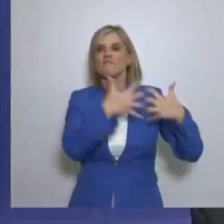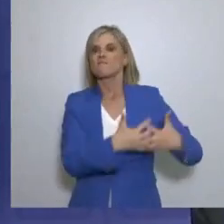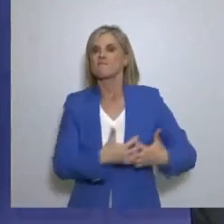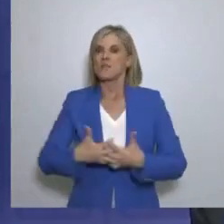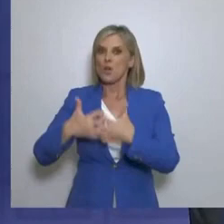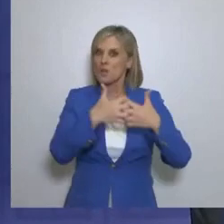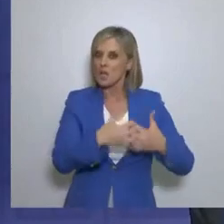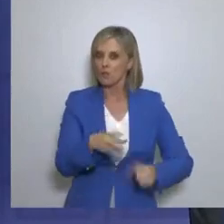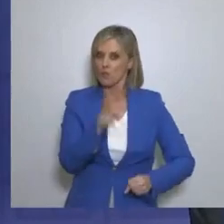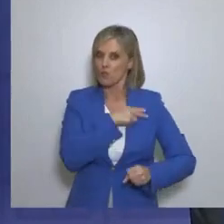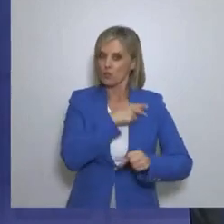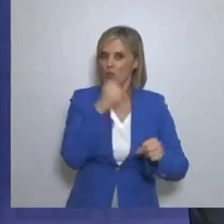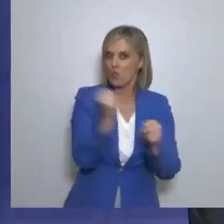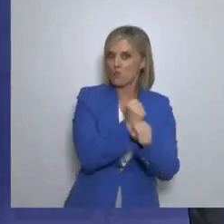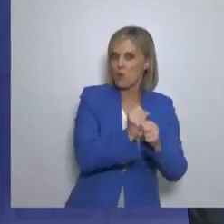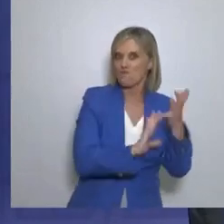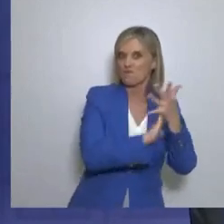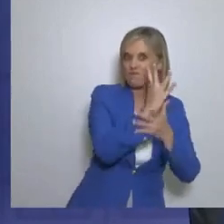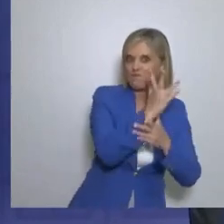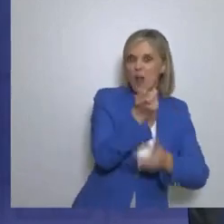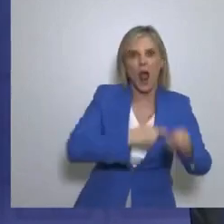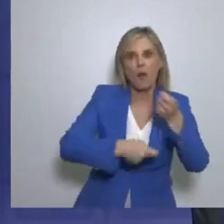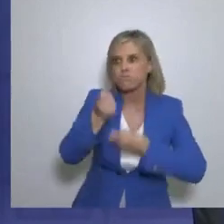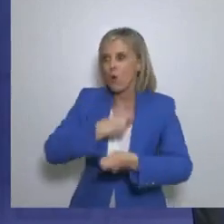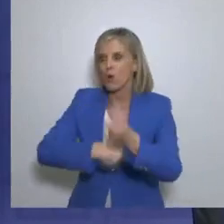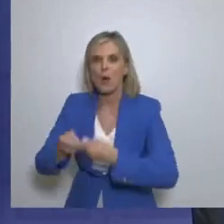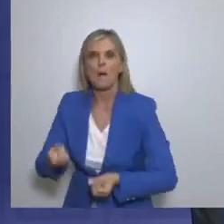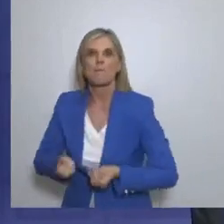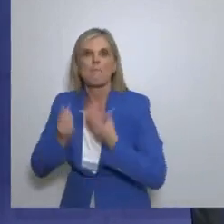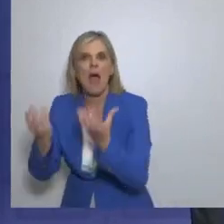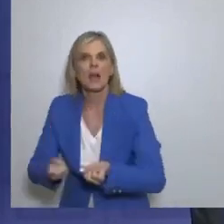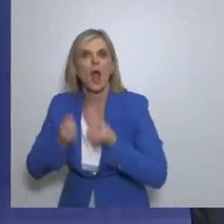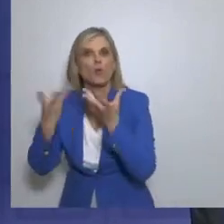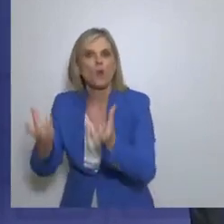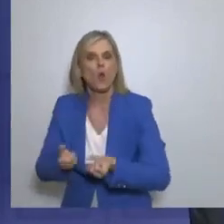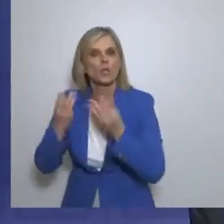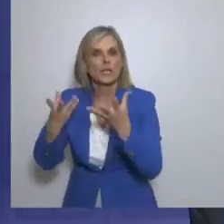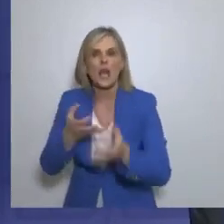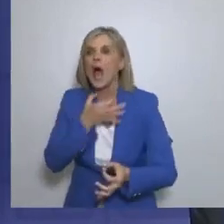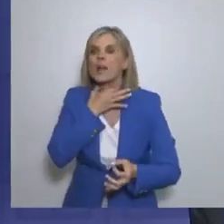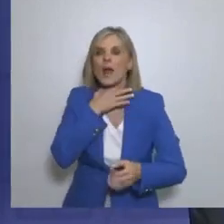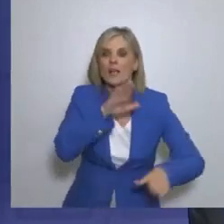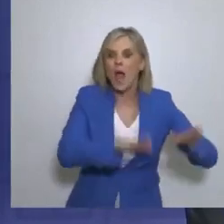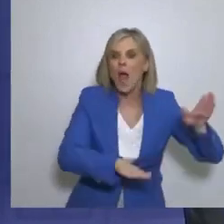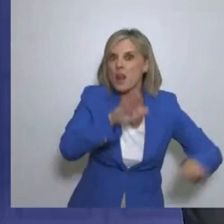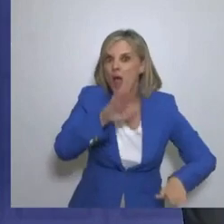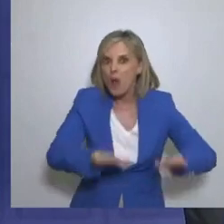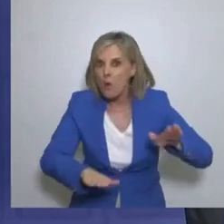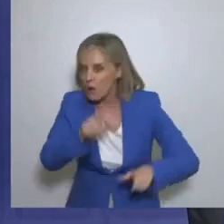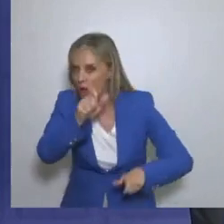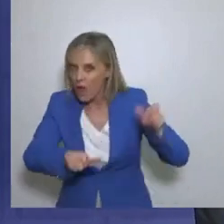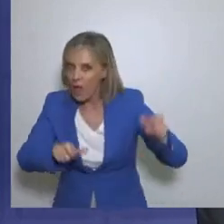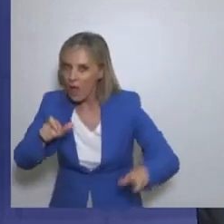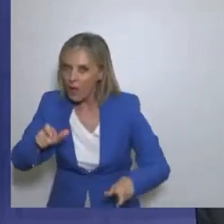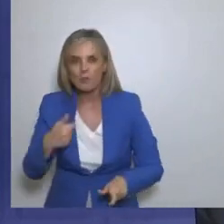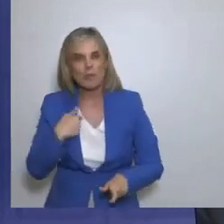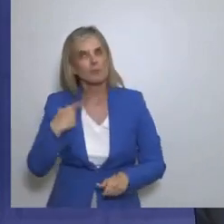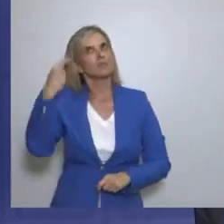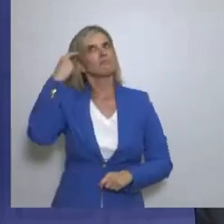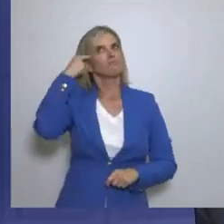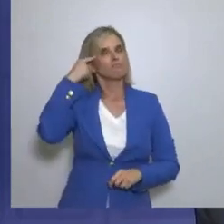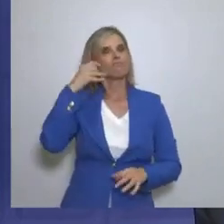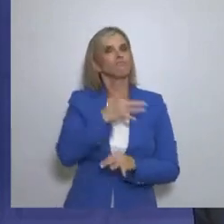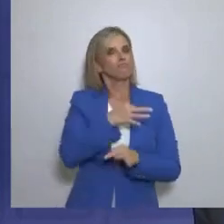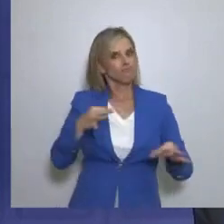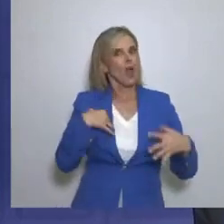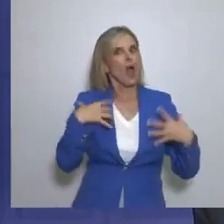λειτουργεί Και αναπτύσσει και παράγει Ό,τι ακριβώς απαιτείται Στις ανάγκες του βίωτου ανθρώπου Αντιλαμβανόμαστε ότι θα